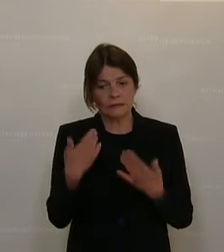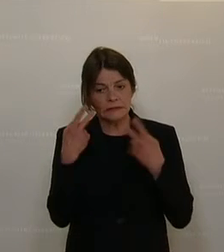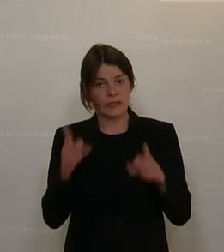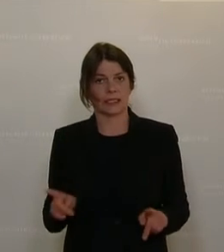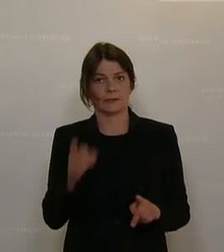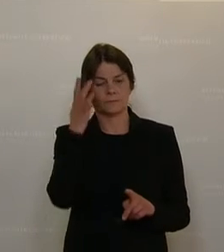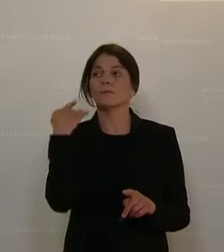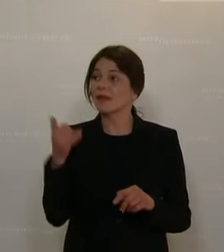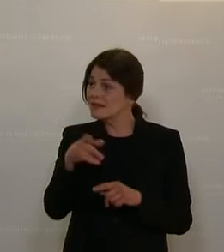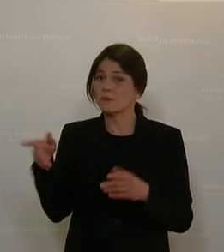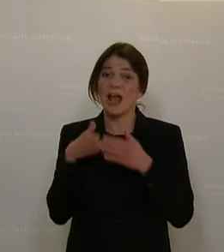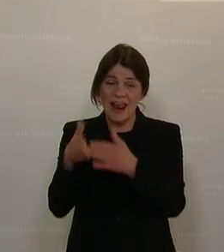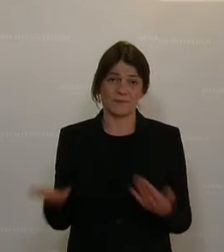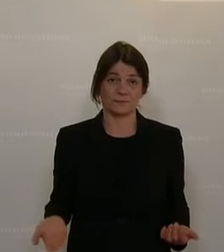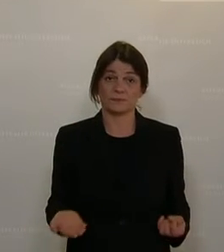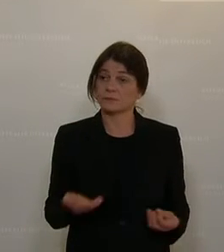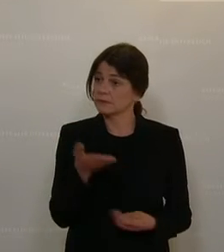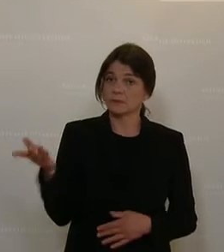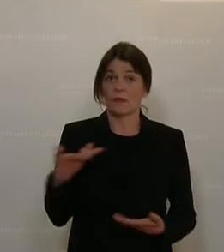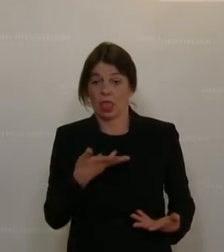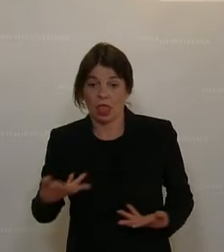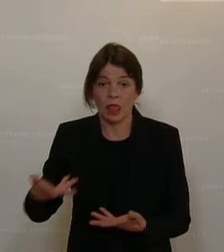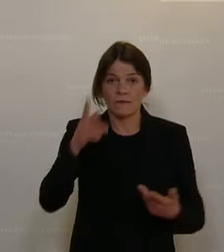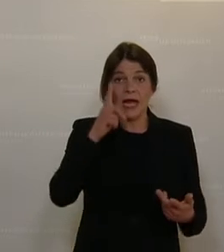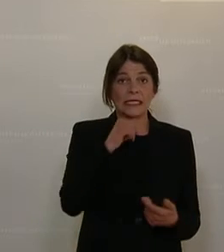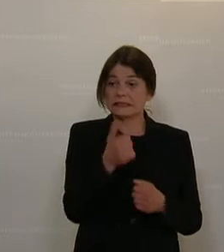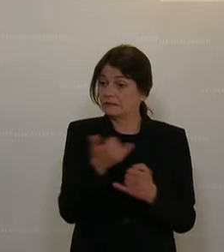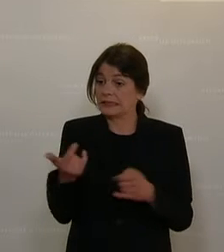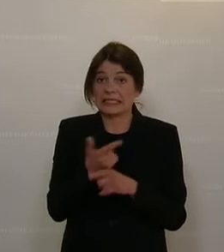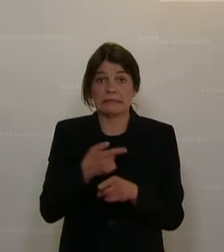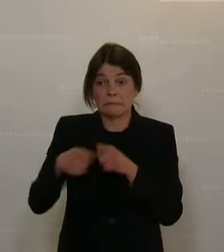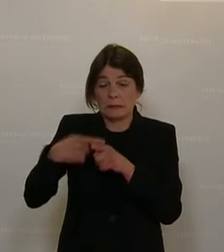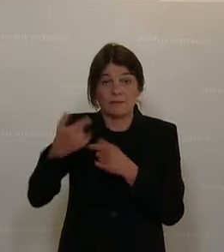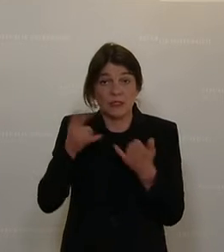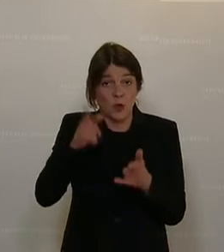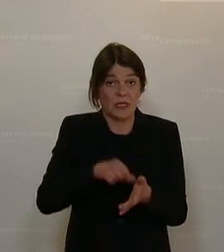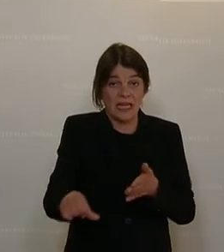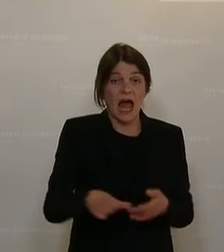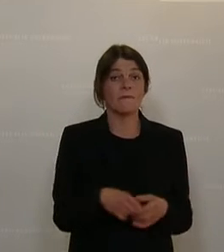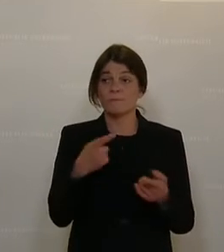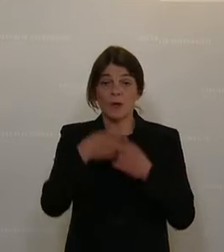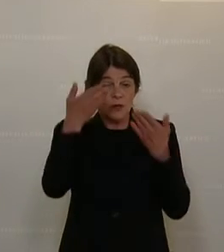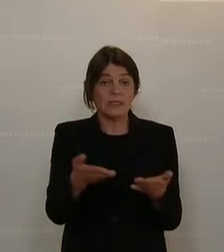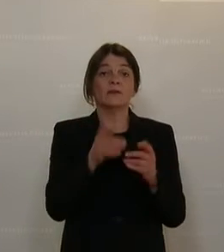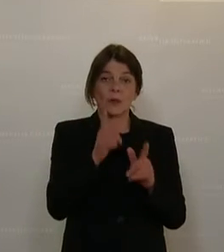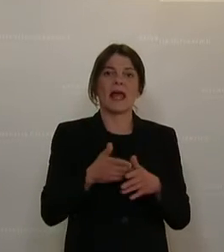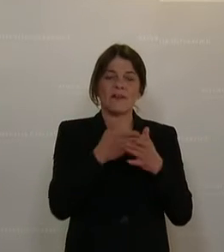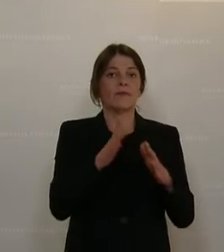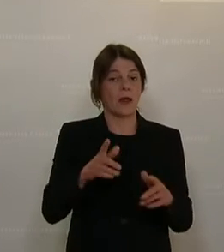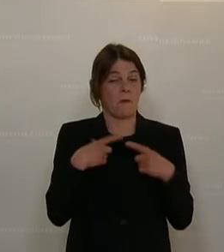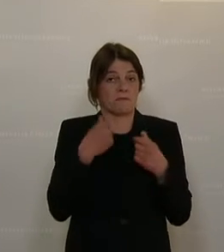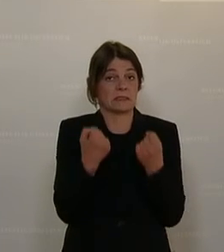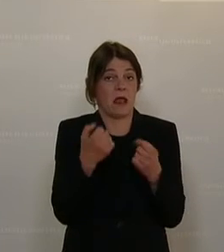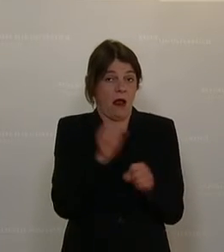ist, denen jetzt zu helfen, auch die nicht mehr wissen, wie sie die Kreditraten zahlen können, und denen zu helfen, wie sie ihre Extenzen sichern können.